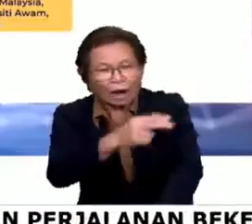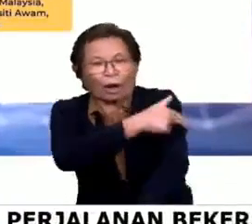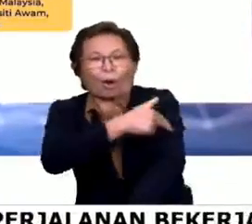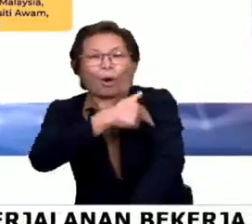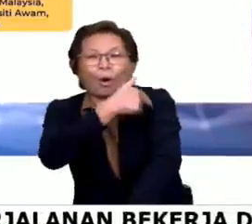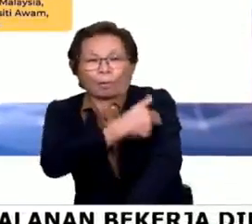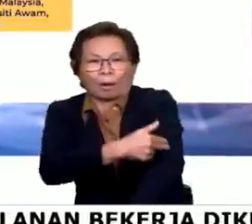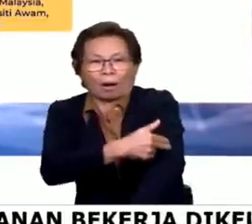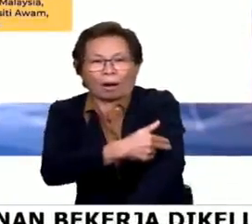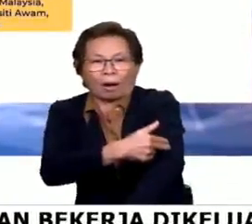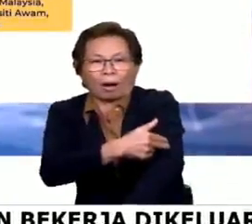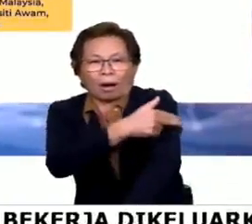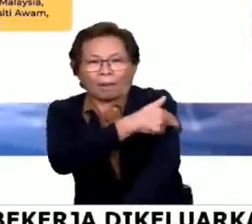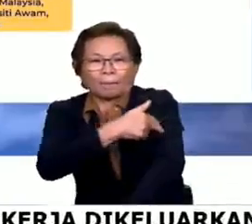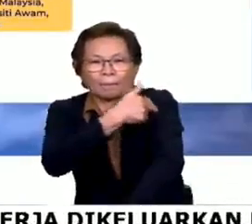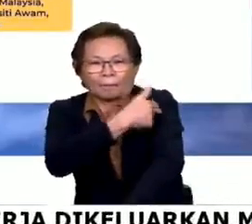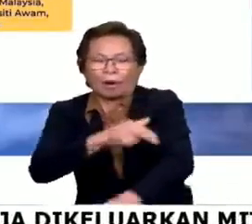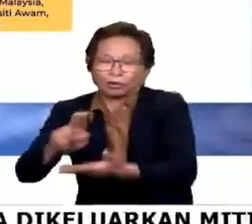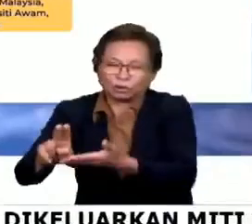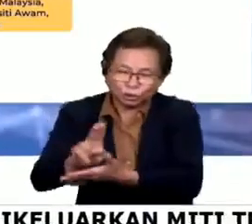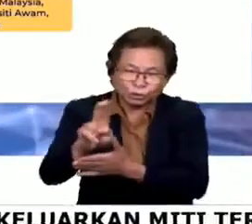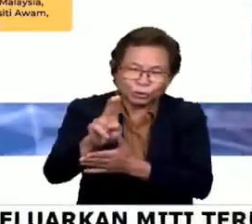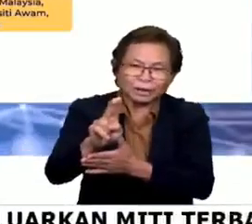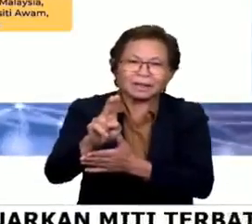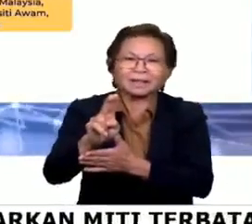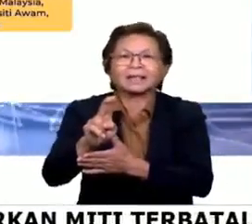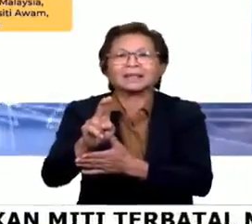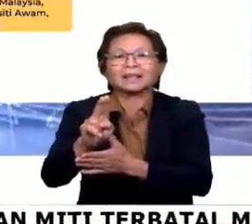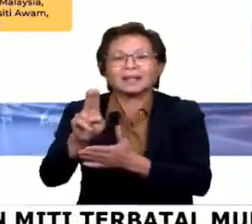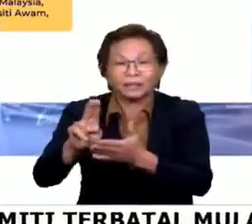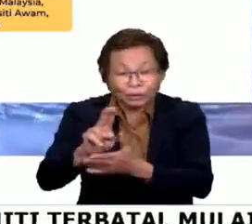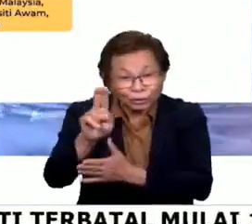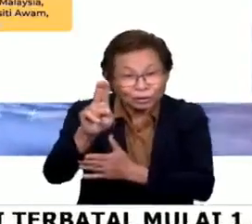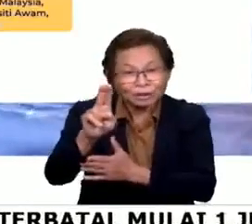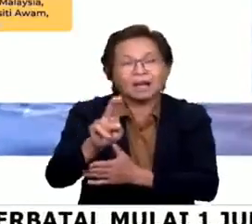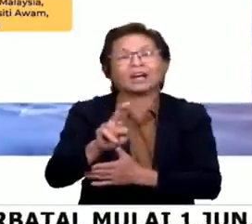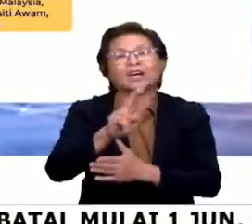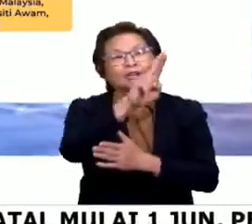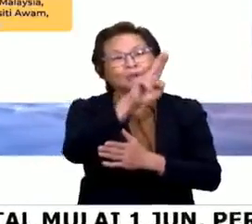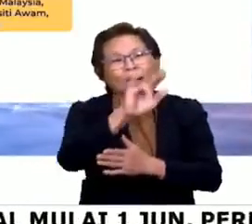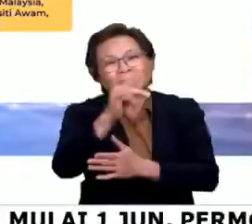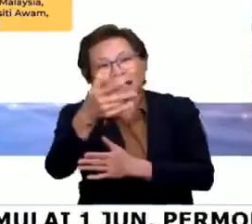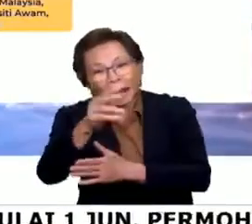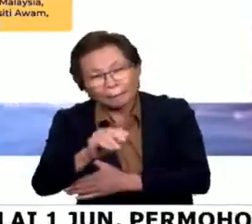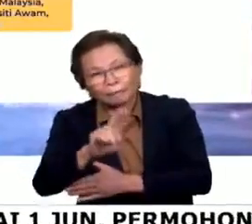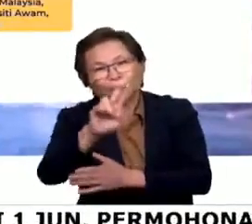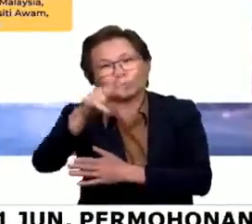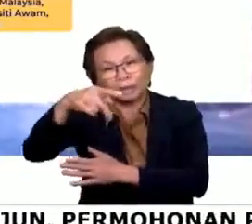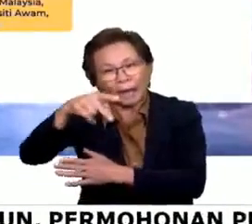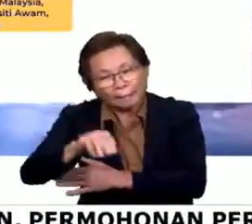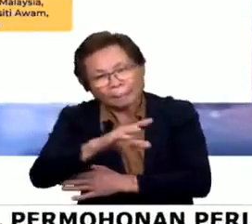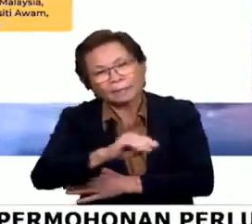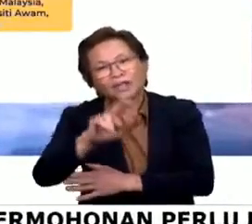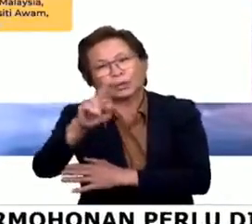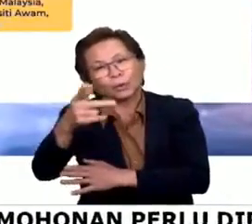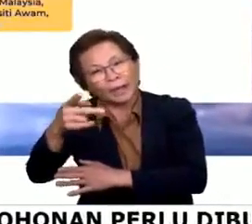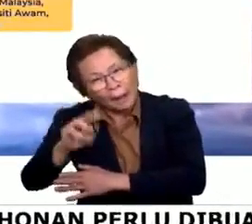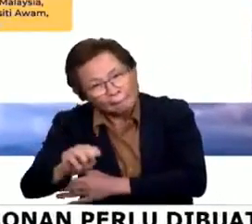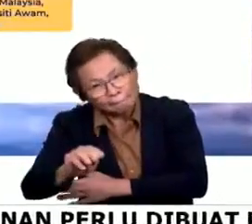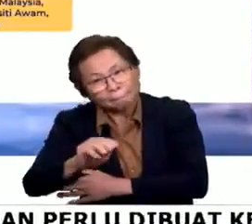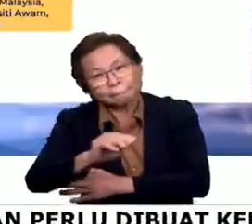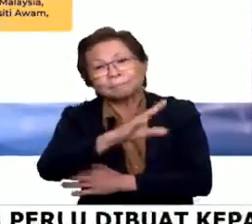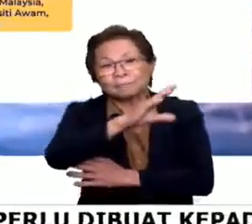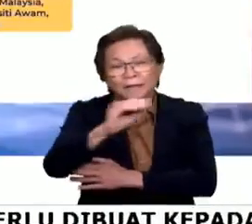di hospital pengajar universiti awam seperti di UITM, UPM dan UKM